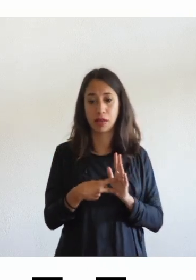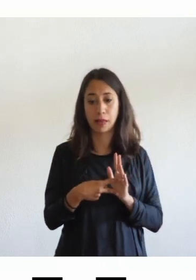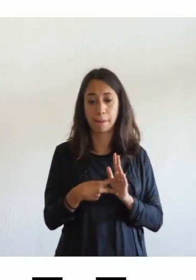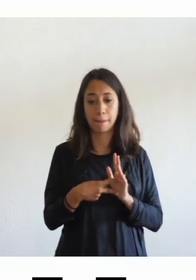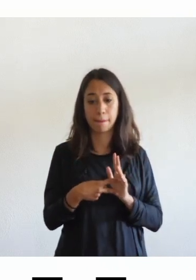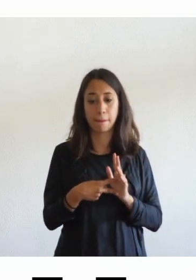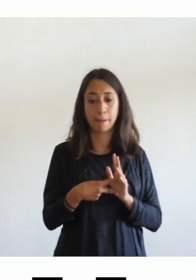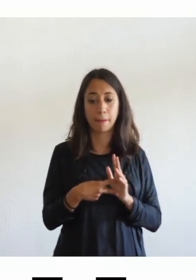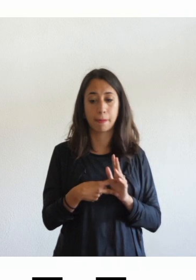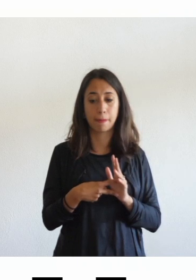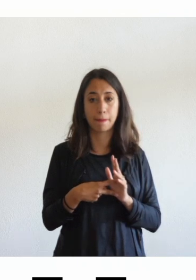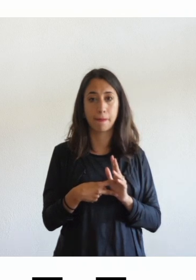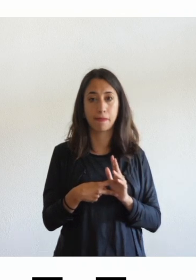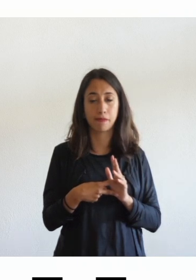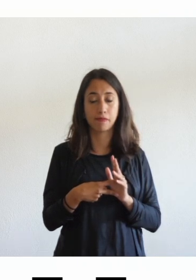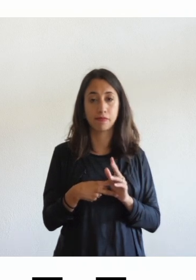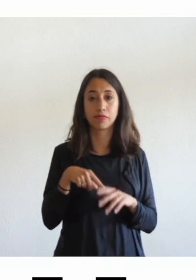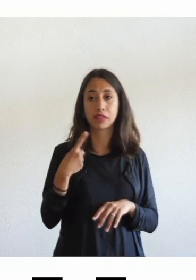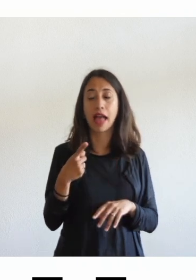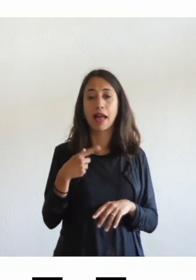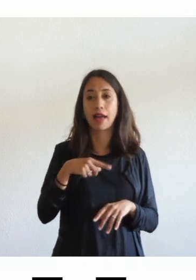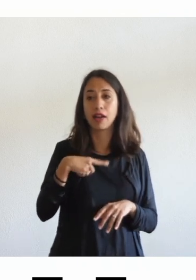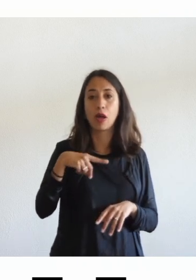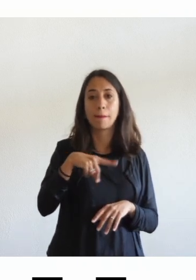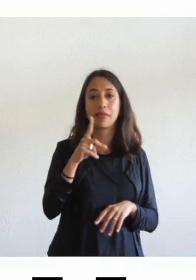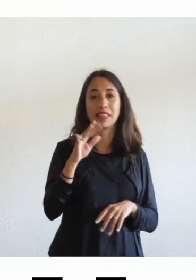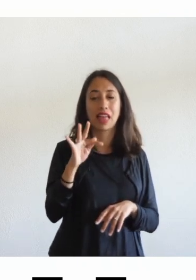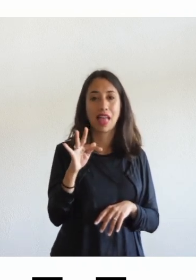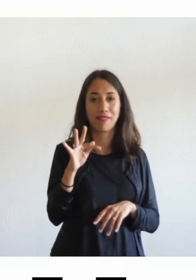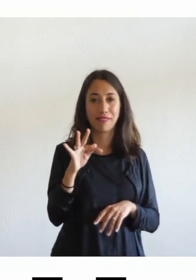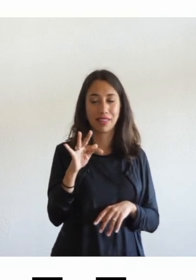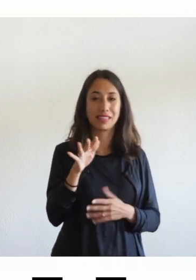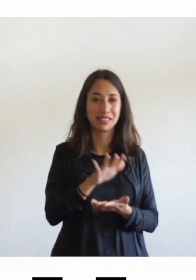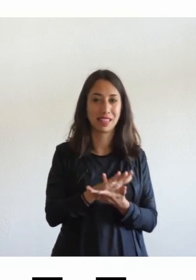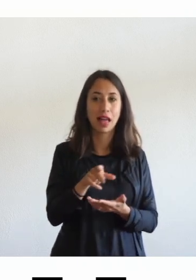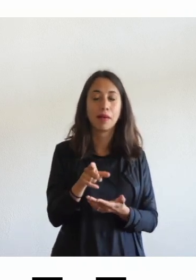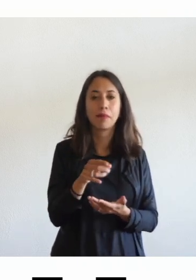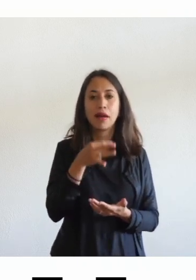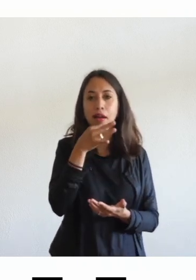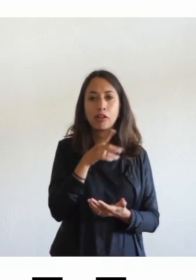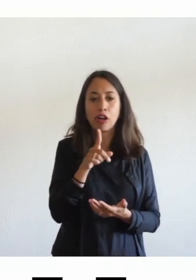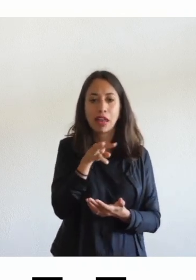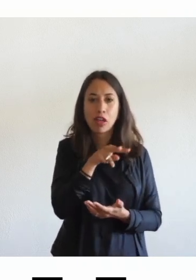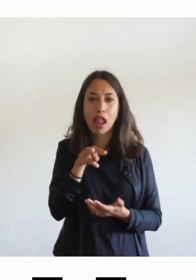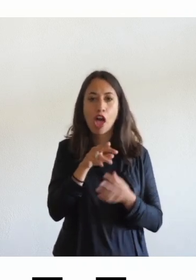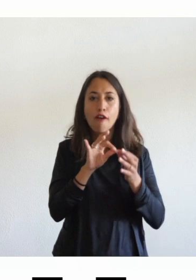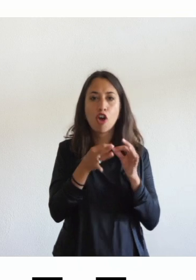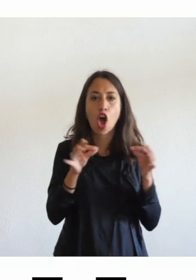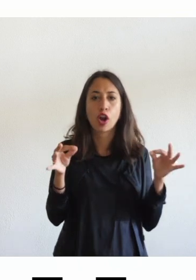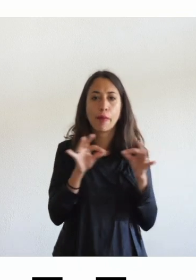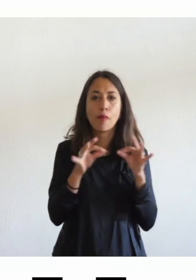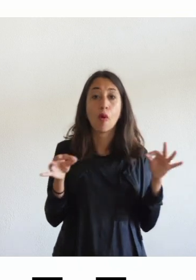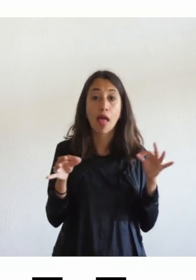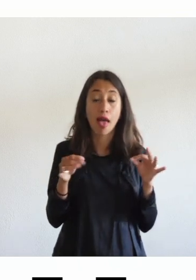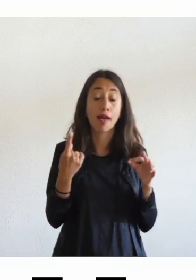anche il nostro pdf di stampa non può leggere le formule è un